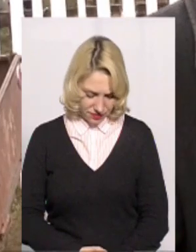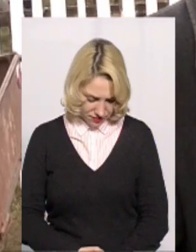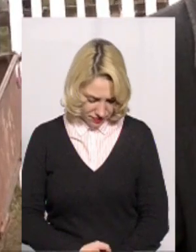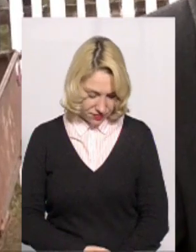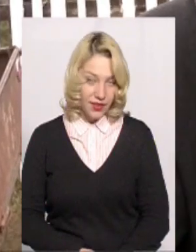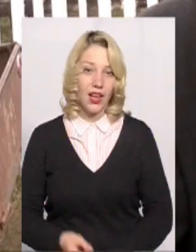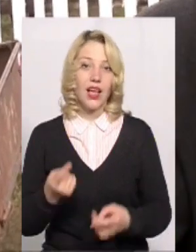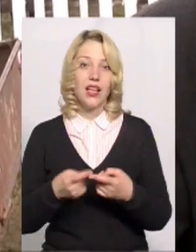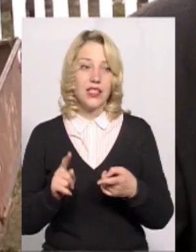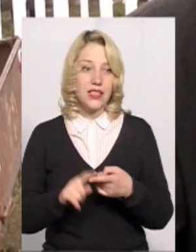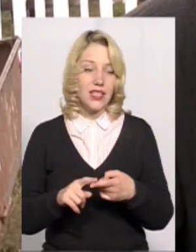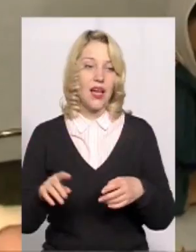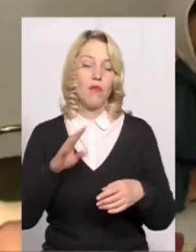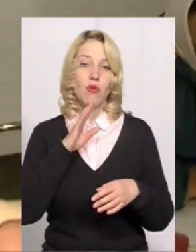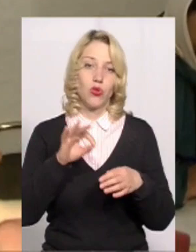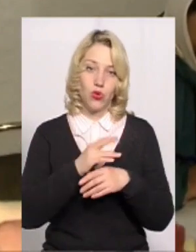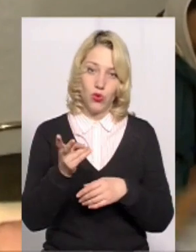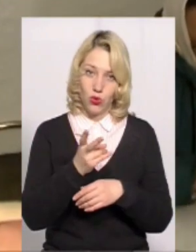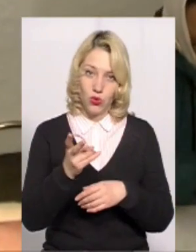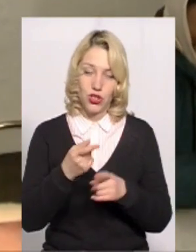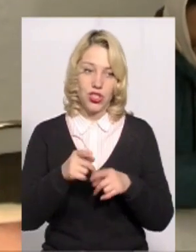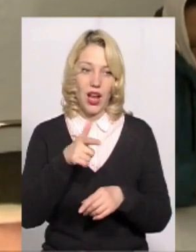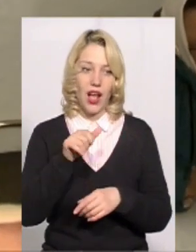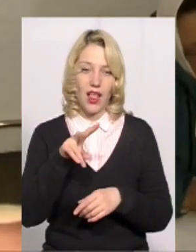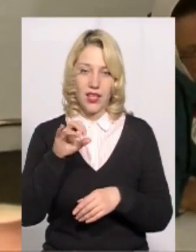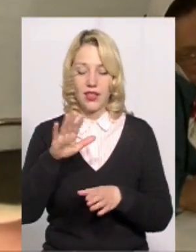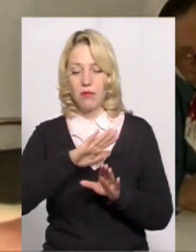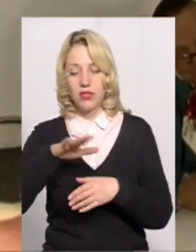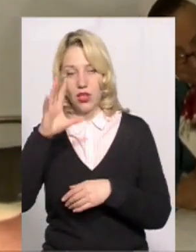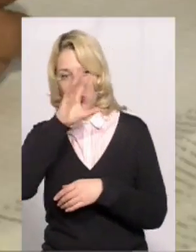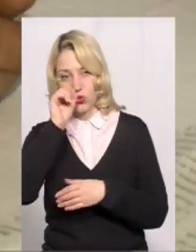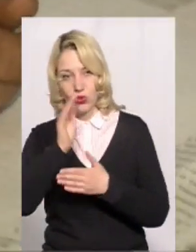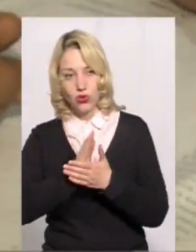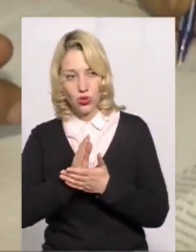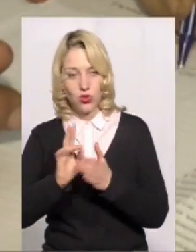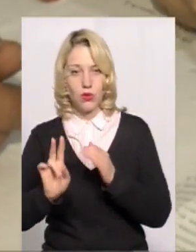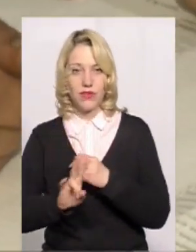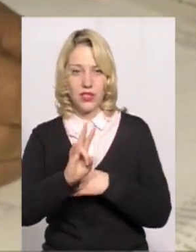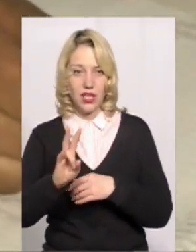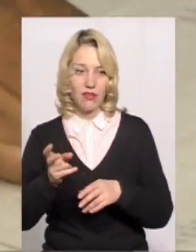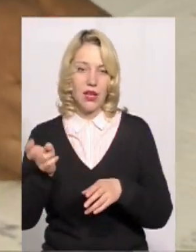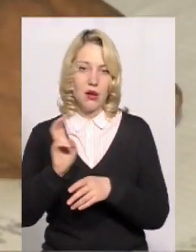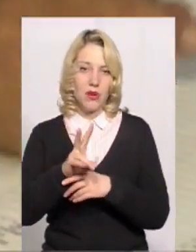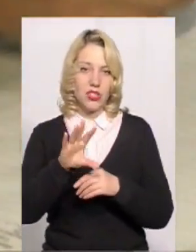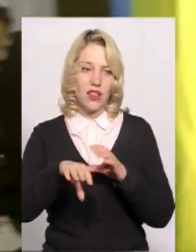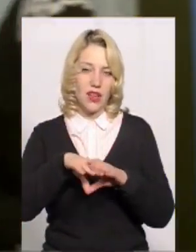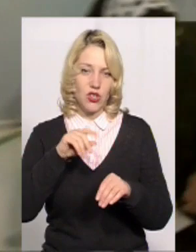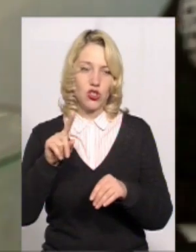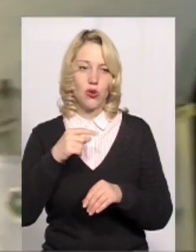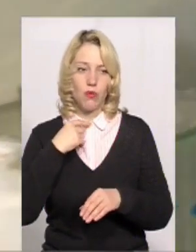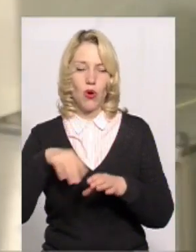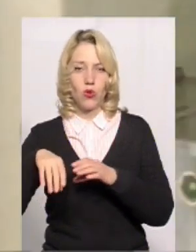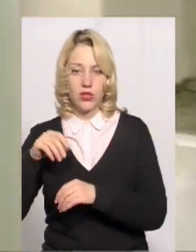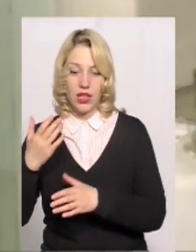Це подружжя Олексія і Людмила Галкіних. Родина післянічної служби у церкві пішла на виборчу дільницю, аби проголосувати. Кажуть, якщо